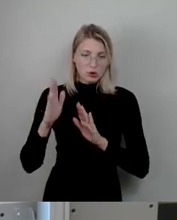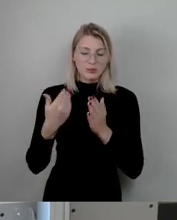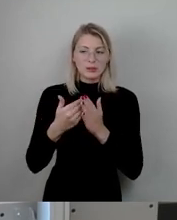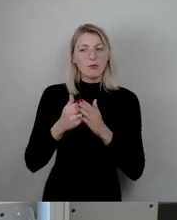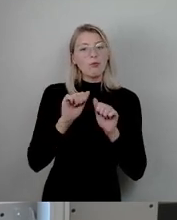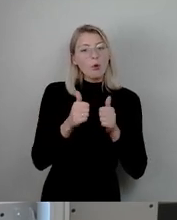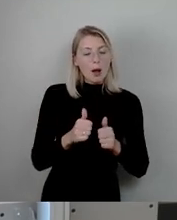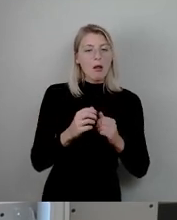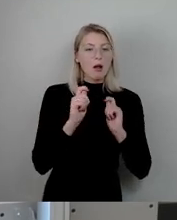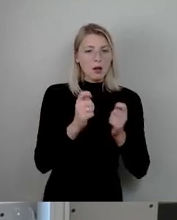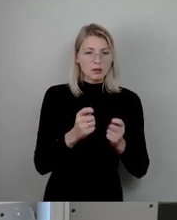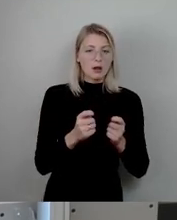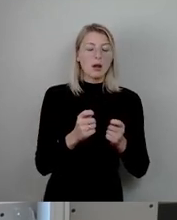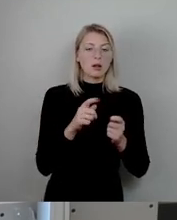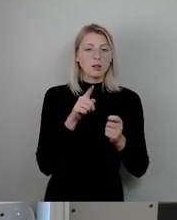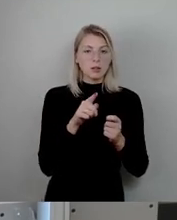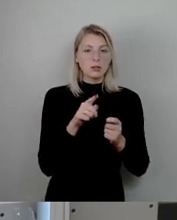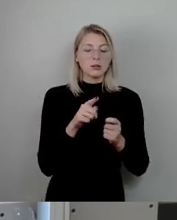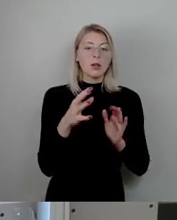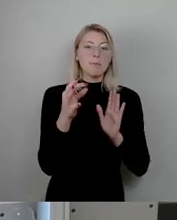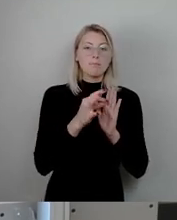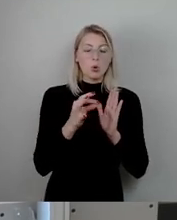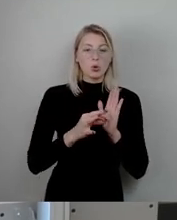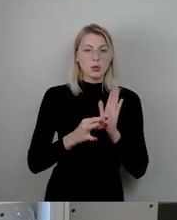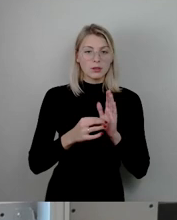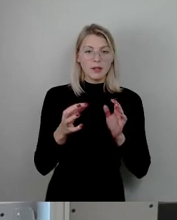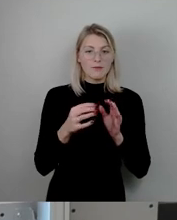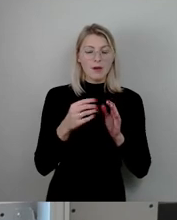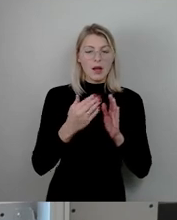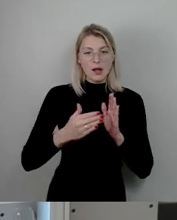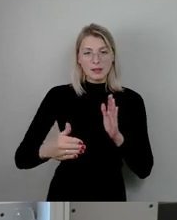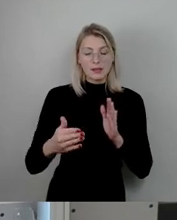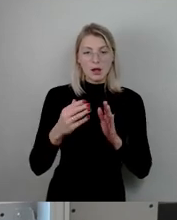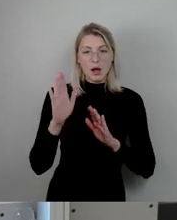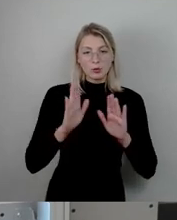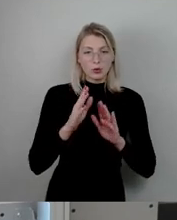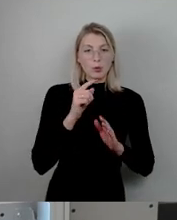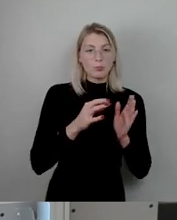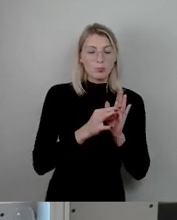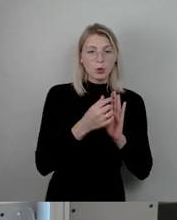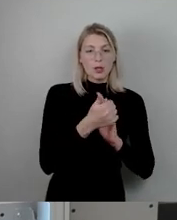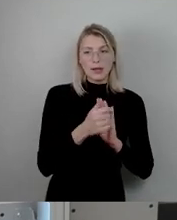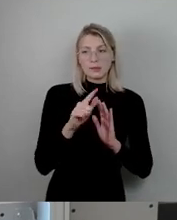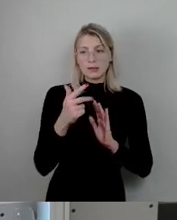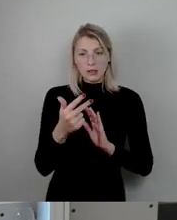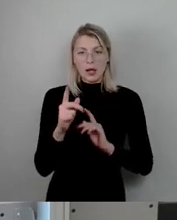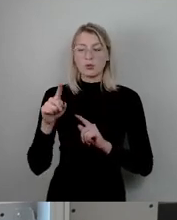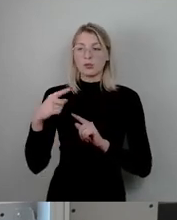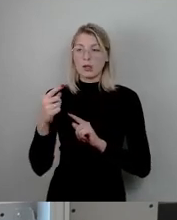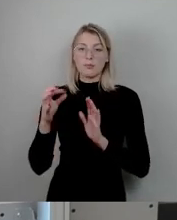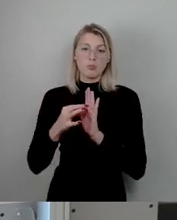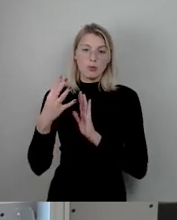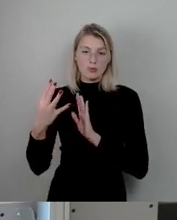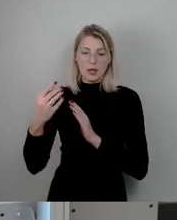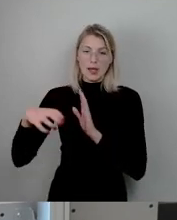eine punktweise Abstimmung für Punkt 1 bis 3 zusammen und dann den Punkt 4 separat, um die Jury formell besetzen zu